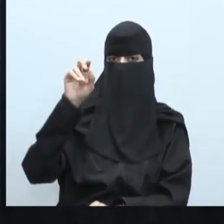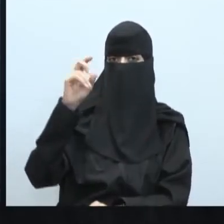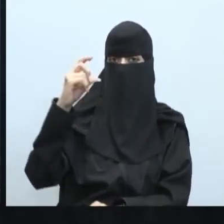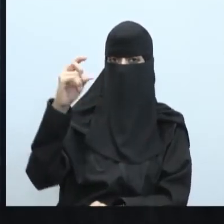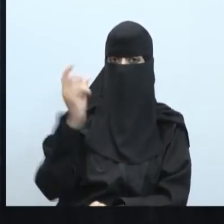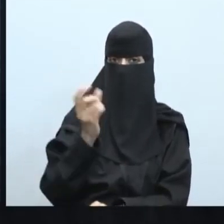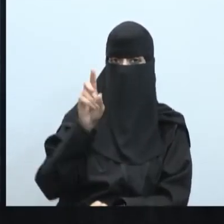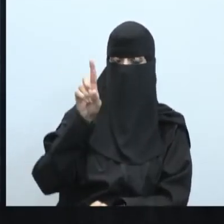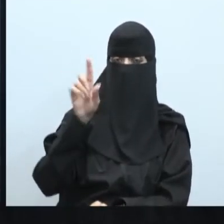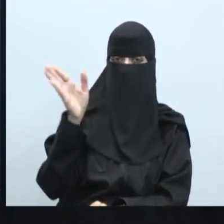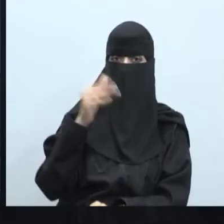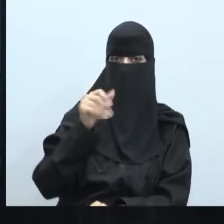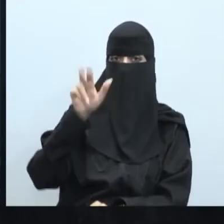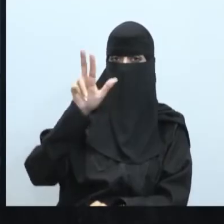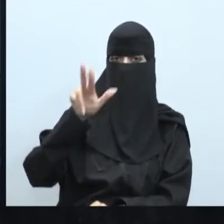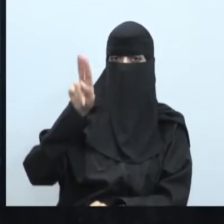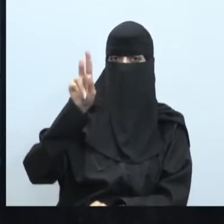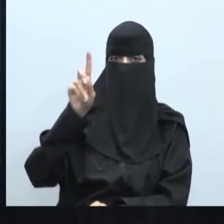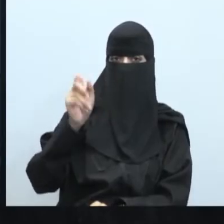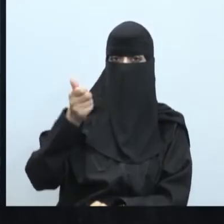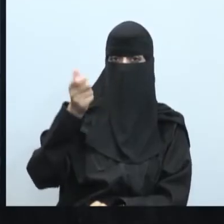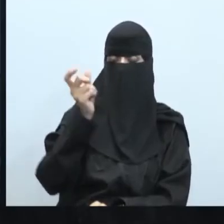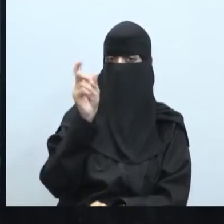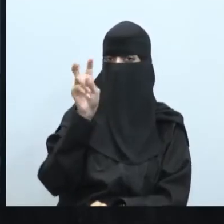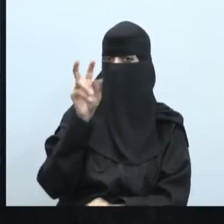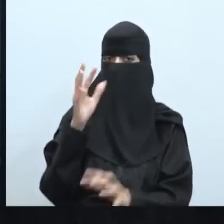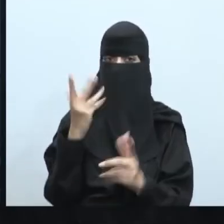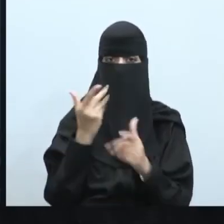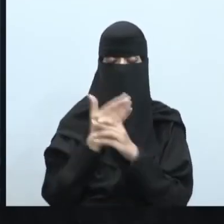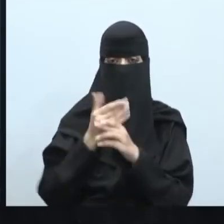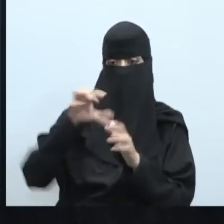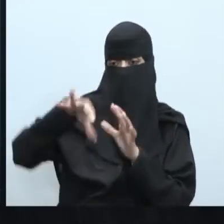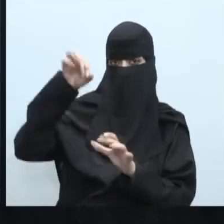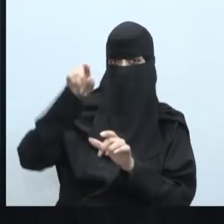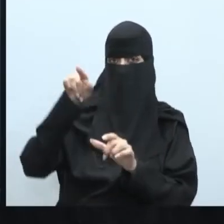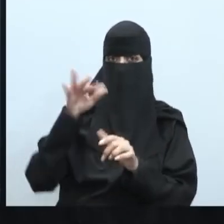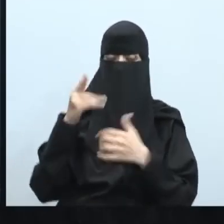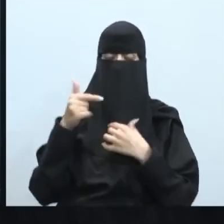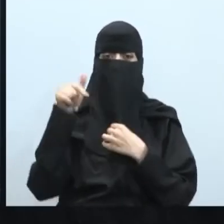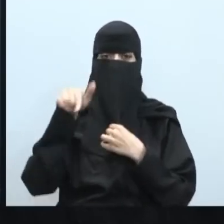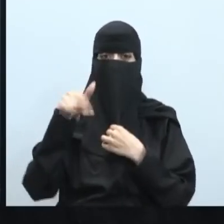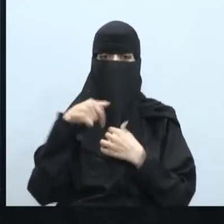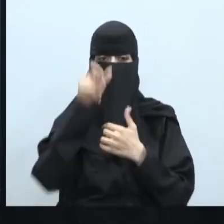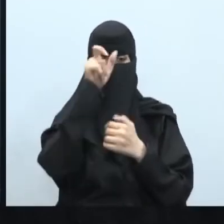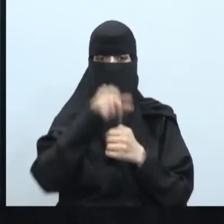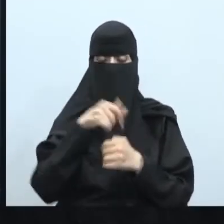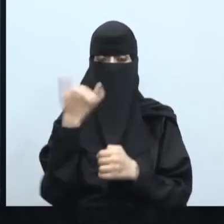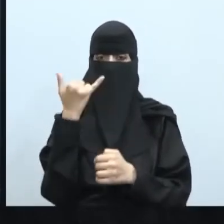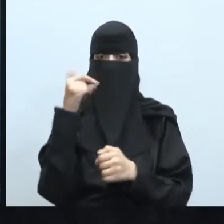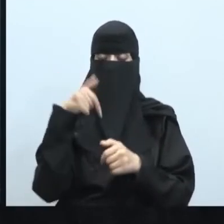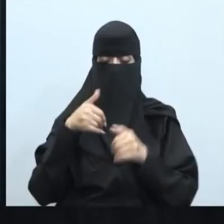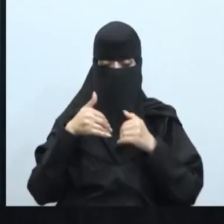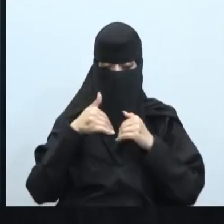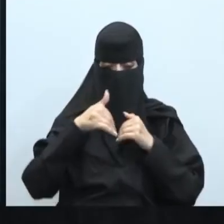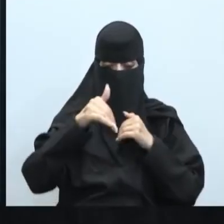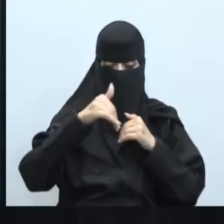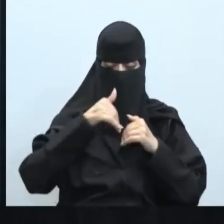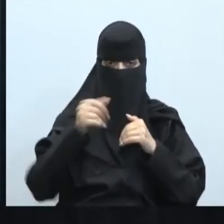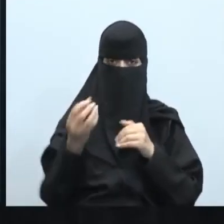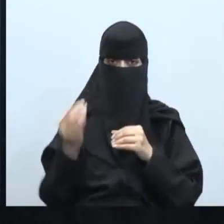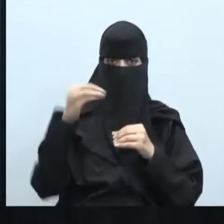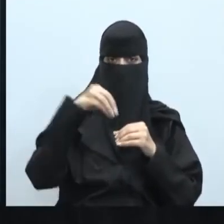سميت بهذا الاسم؟ أحسنتم لأن العرب شبهوها بالطريق الذي